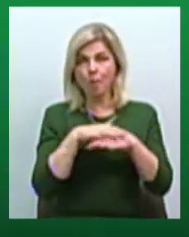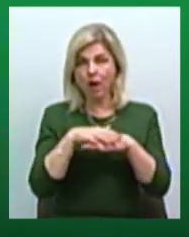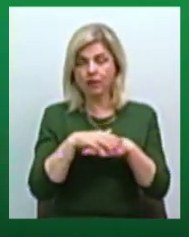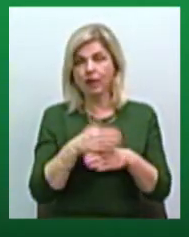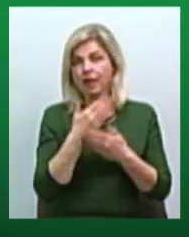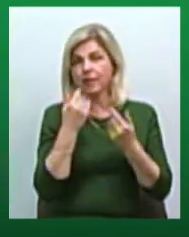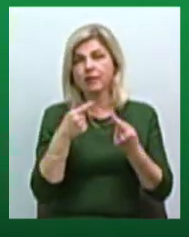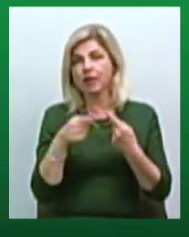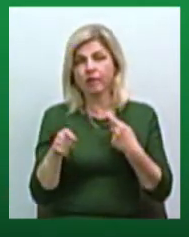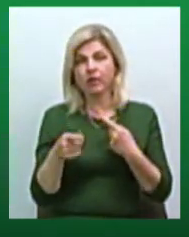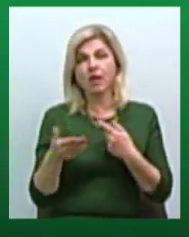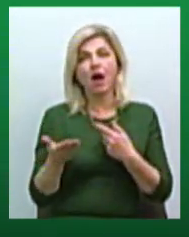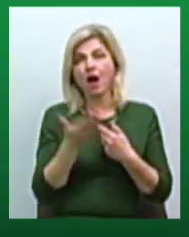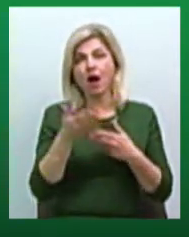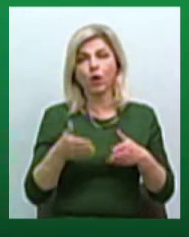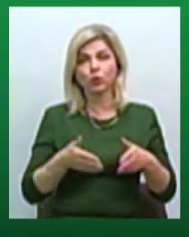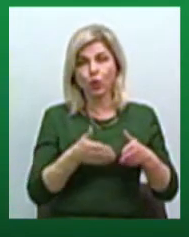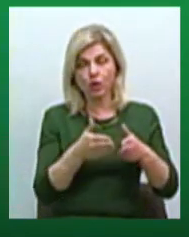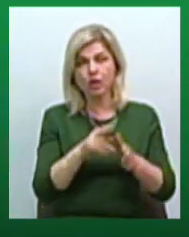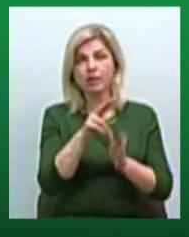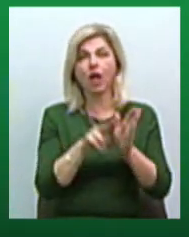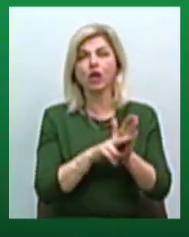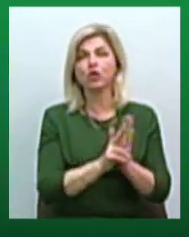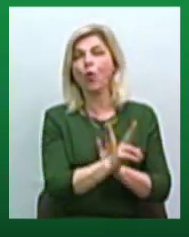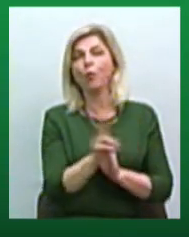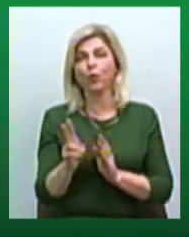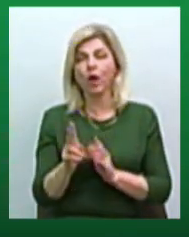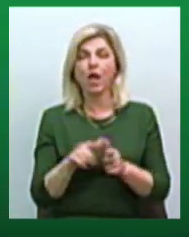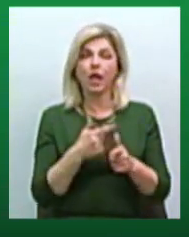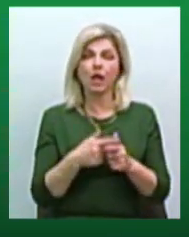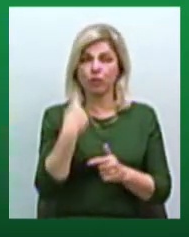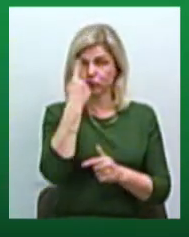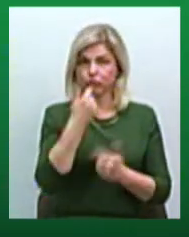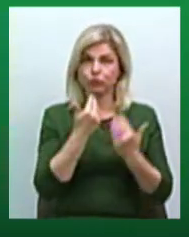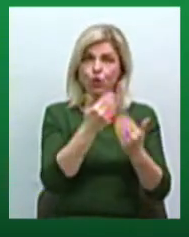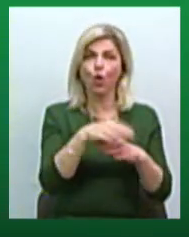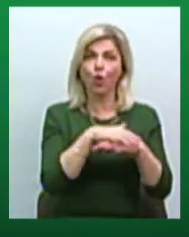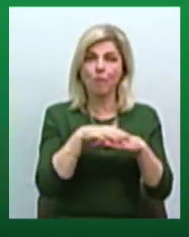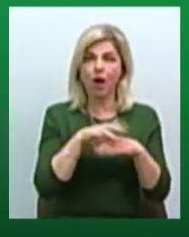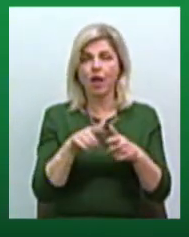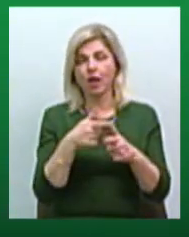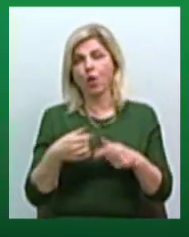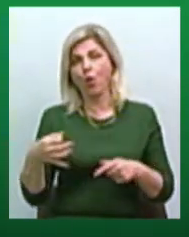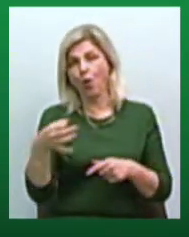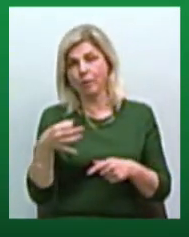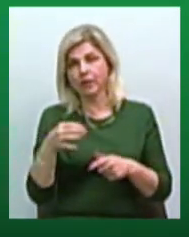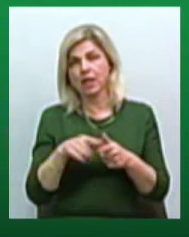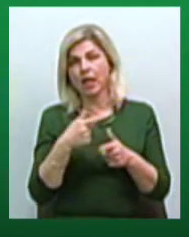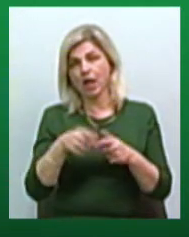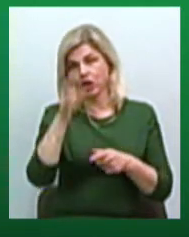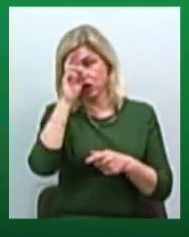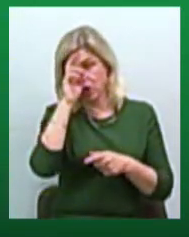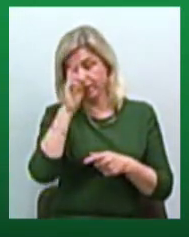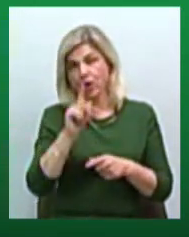належить дорога. Чи дорога належить безпосередньо громаді, чи належить області, чи належить державі. Оскільки